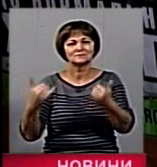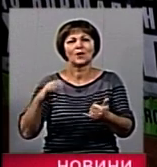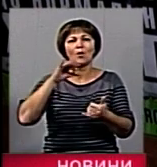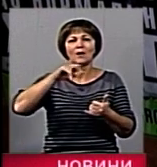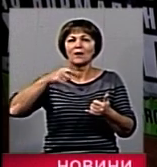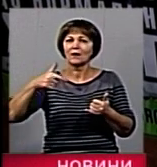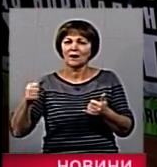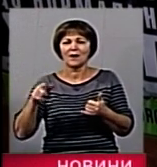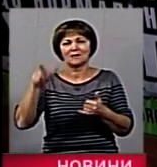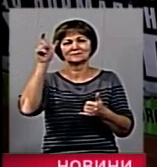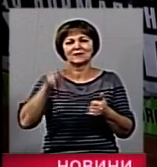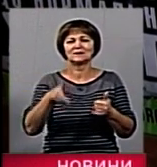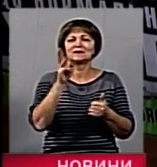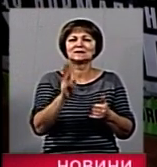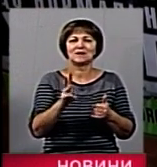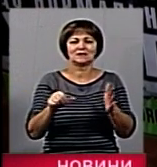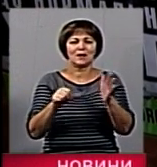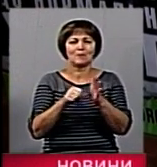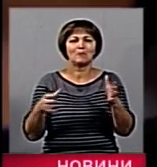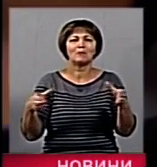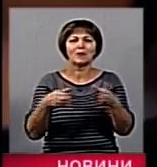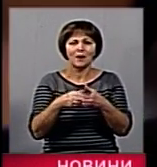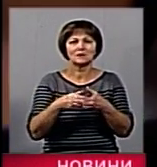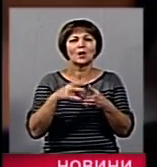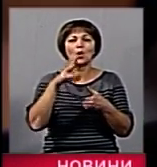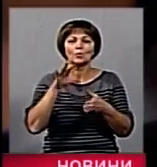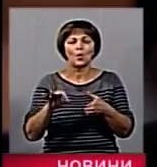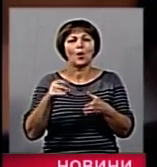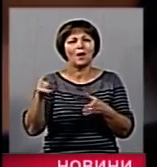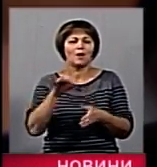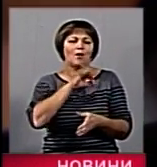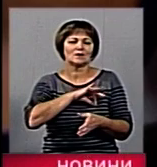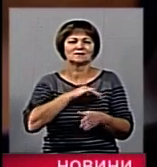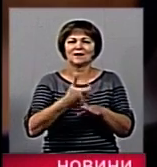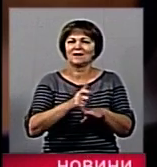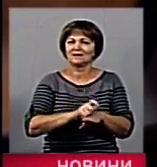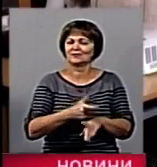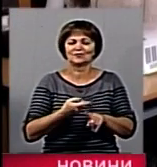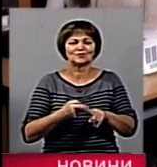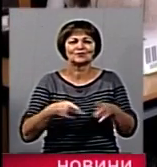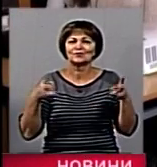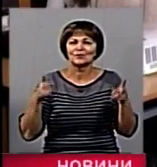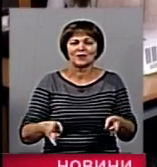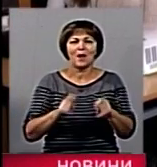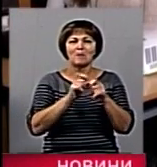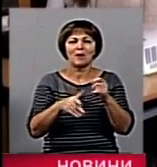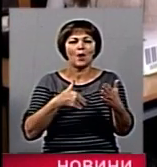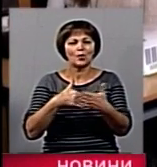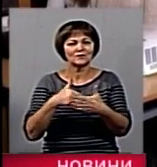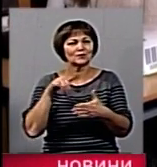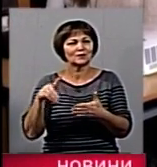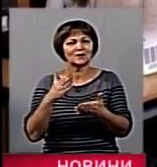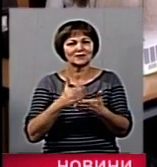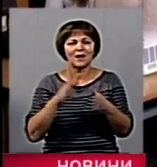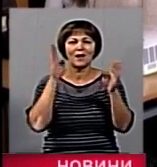Житомирянина, бійця 30-ї механізованої бригади. Проте користь від проєкту Патриїна зазначають активісти. Окрім благодійності, акція має